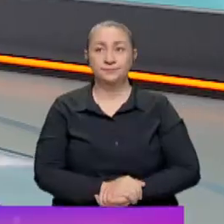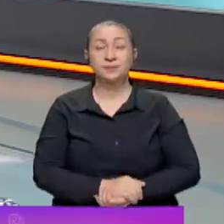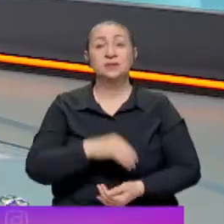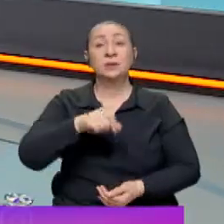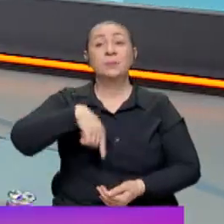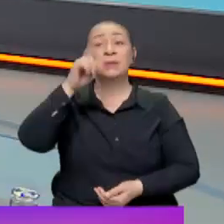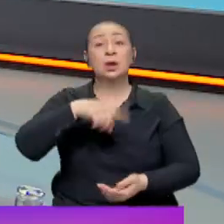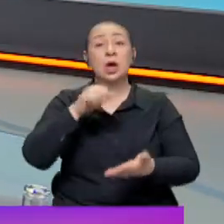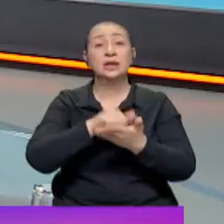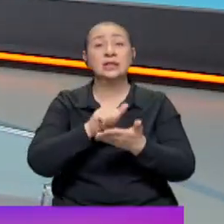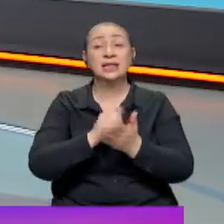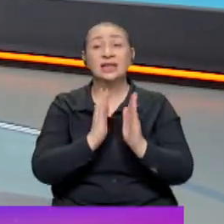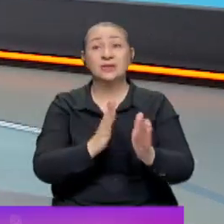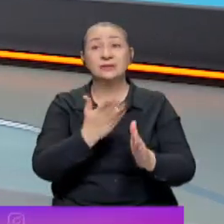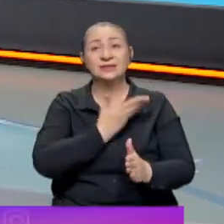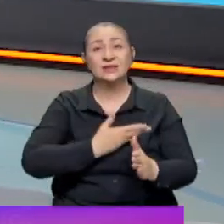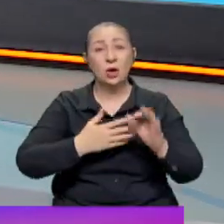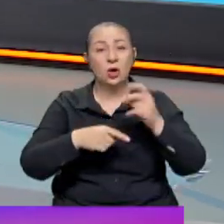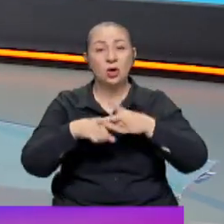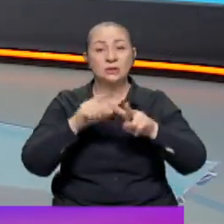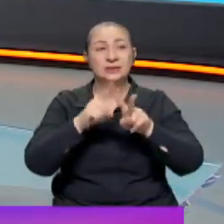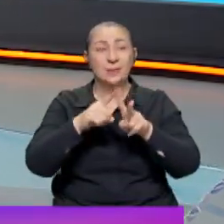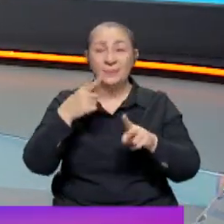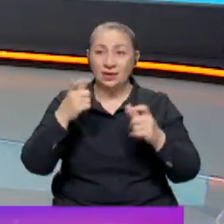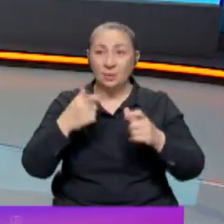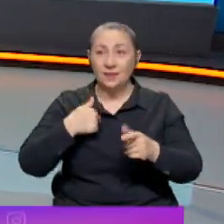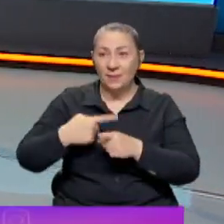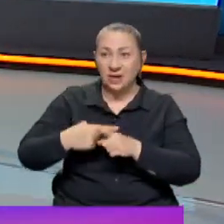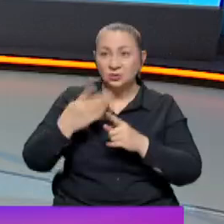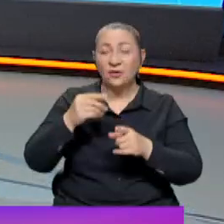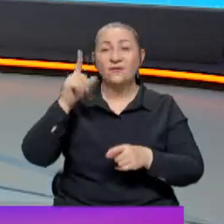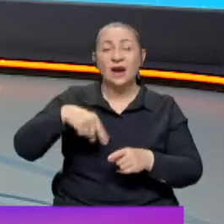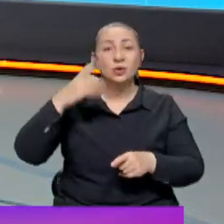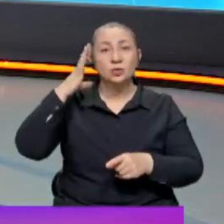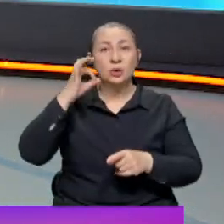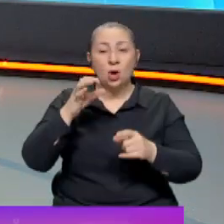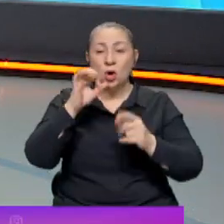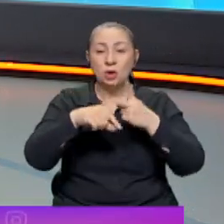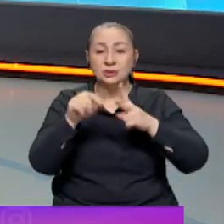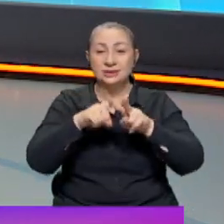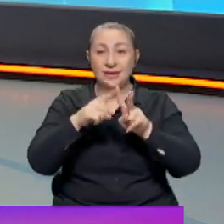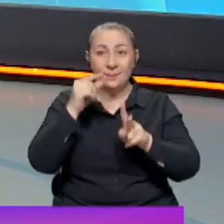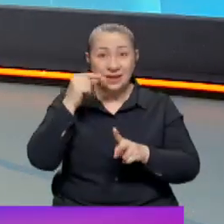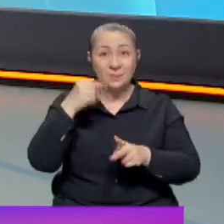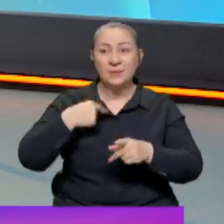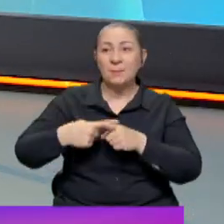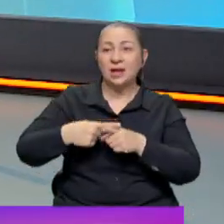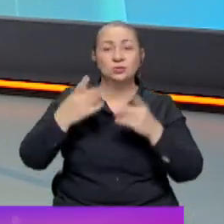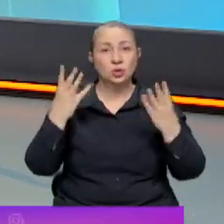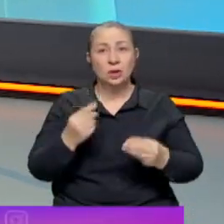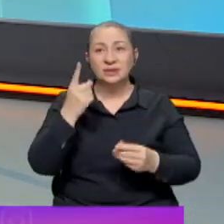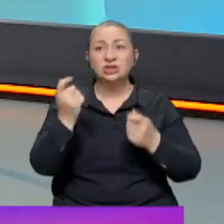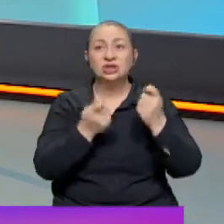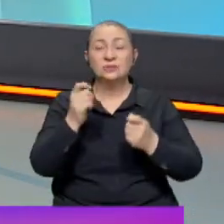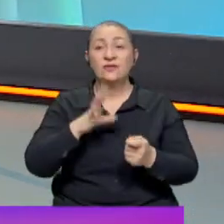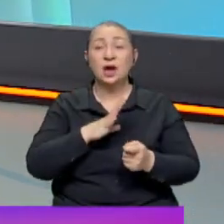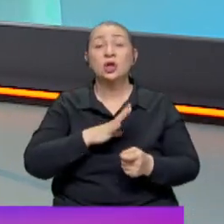Şimdi bir gün gazetesiyle devam edeceğiz. Sevgili Ozan Bingöl'ün de benimle paylaşmış olduğu, vergi uzmanı Ozan Bingöl'ün de benimle paylaşmış olduğu bir